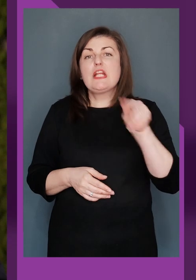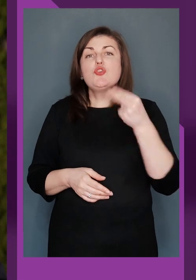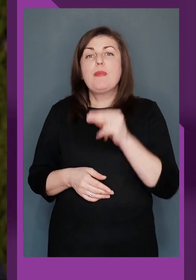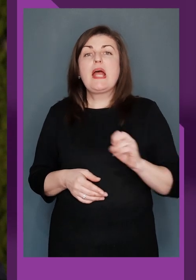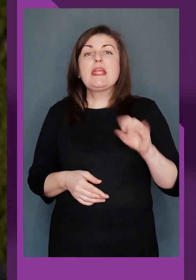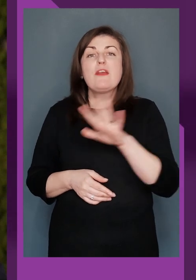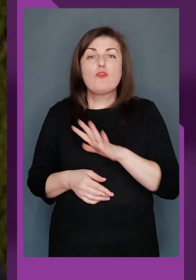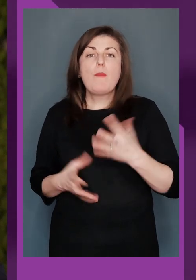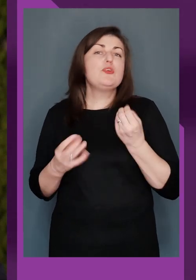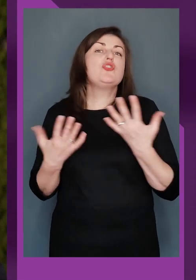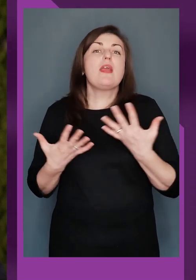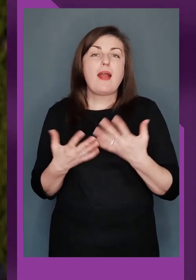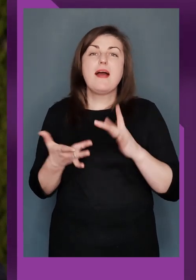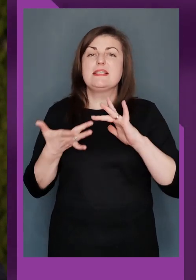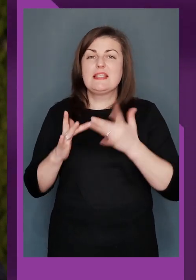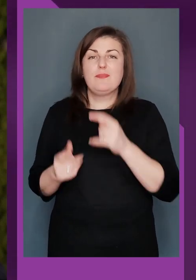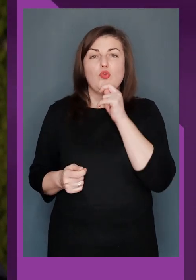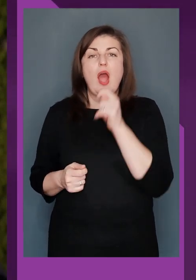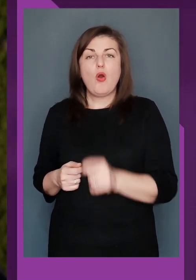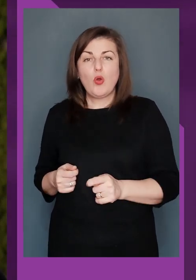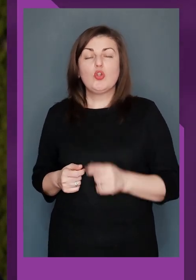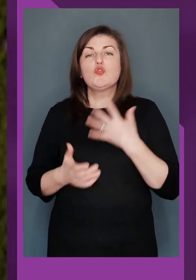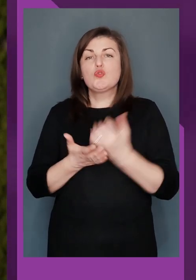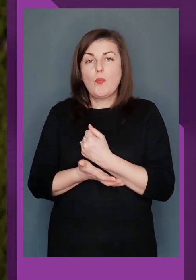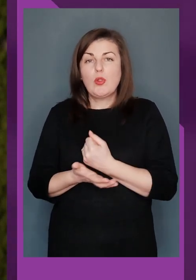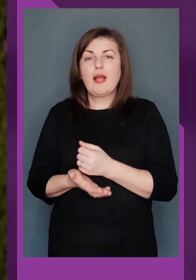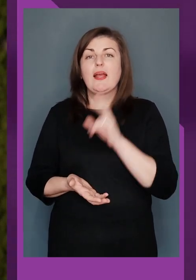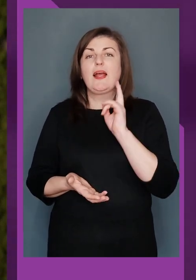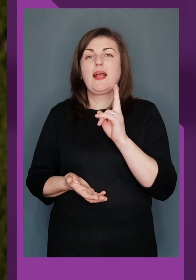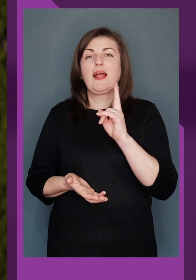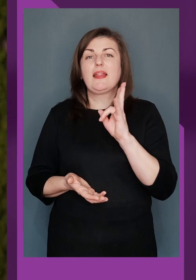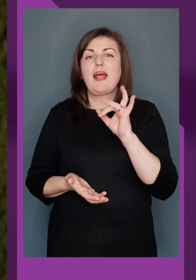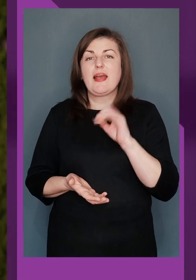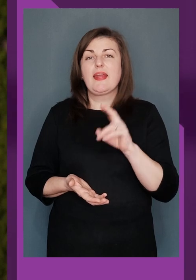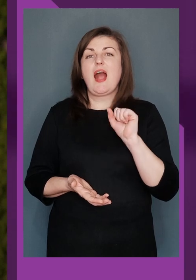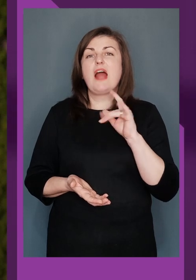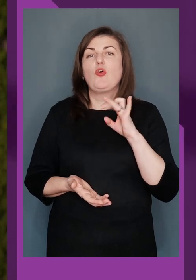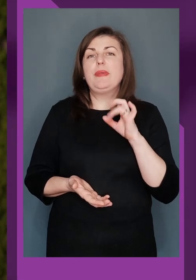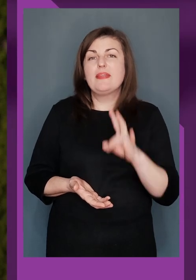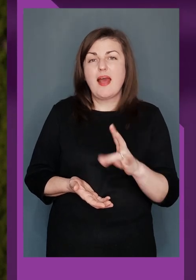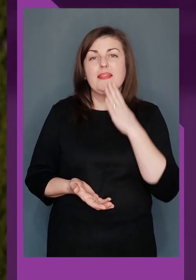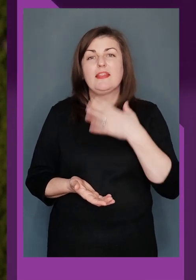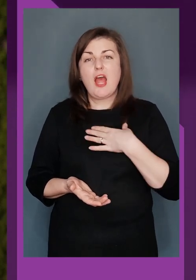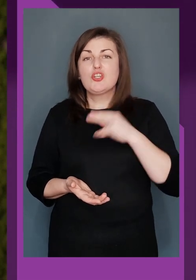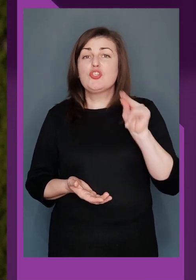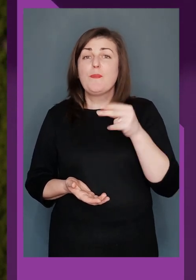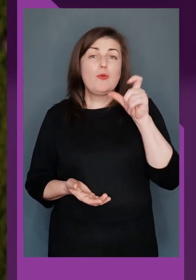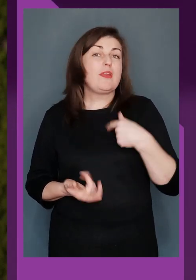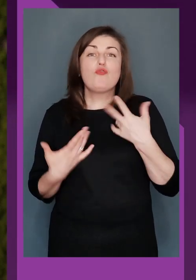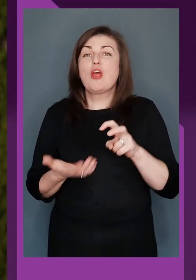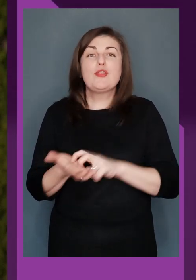Медаль на чемпіонаті Європи, ще й яка. Срібну нагороду здобула Кнарік Айрапетян, наша чемпіонка.